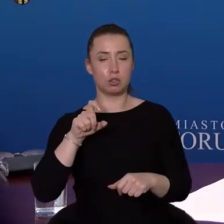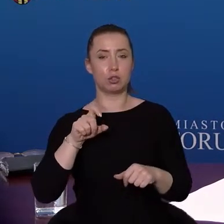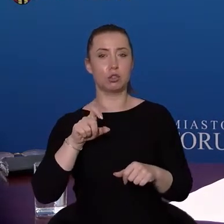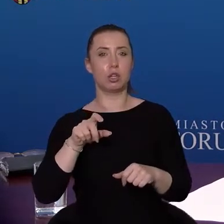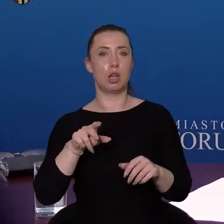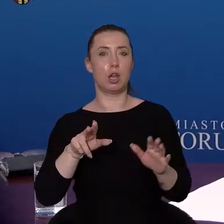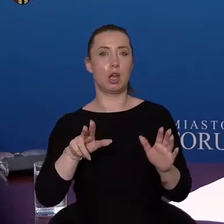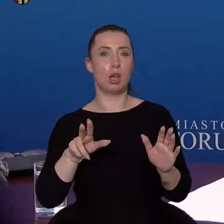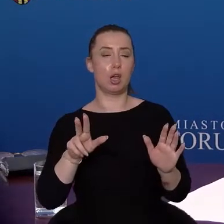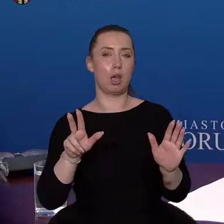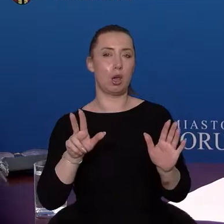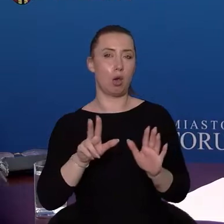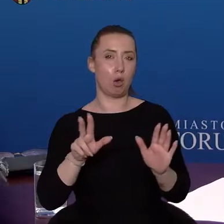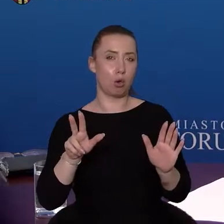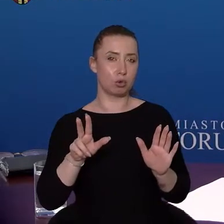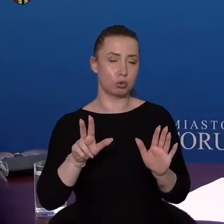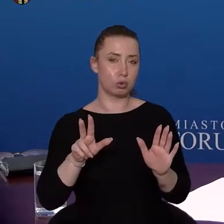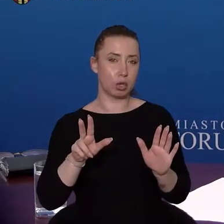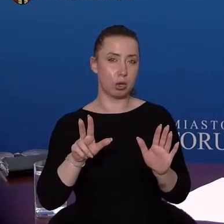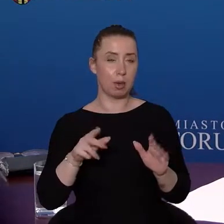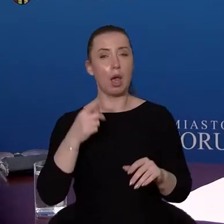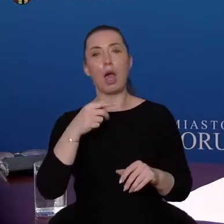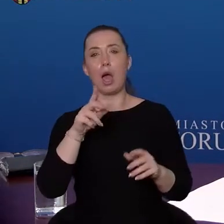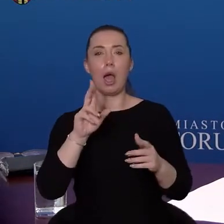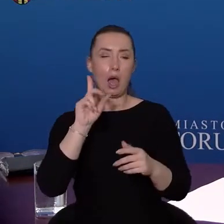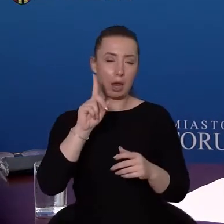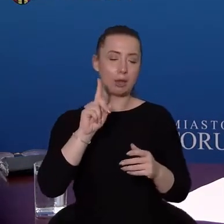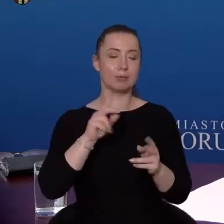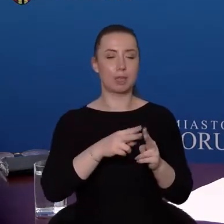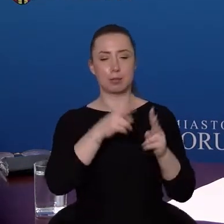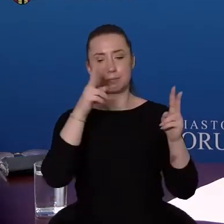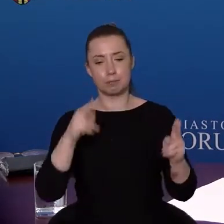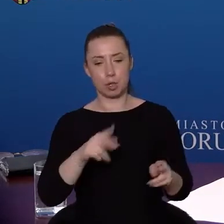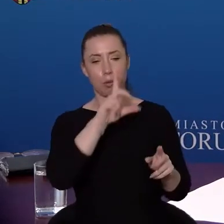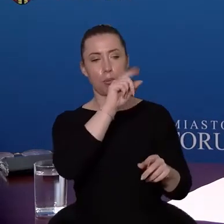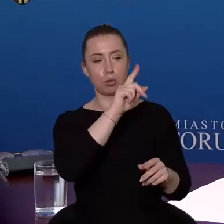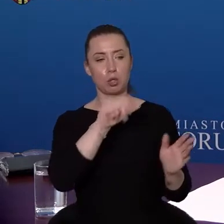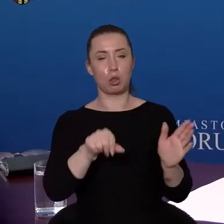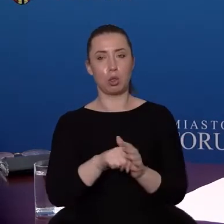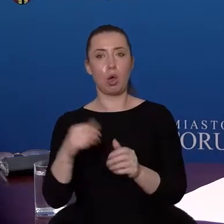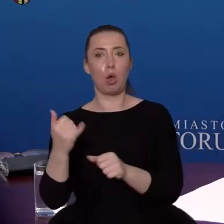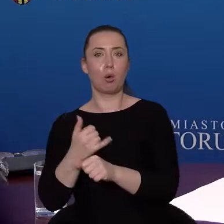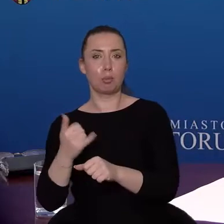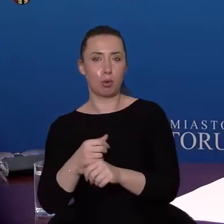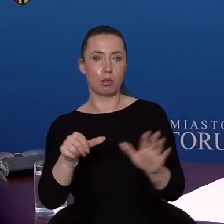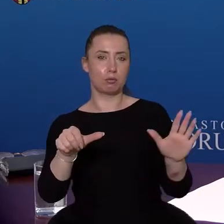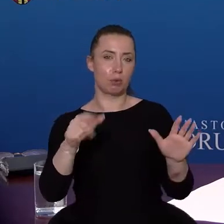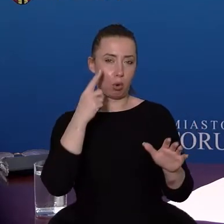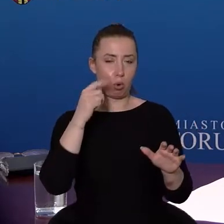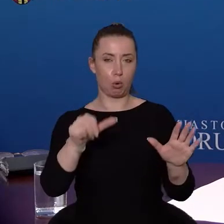ale tak w tygodniu około 600-700 takich wykonanych testów w zależności od dnia.